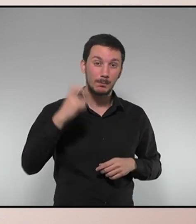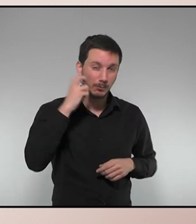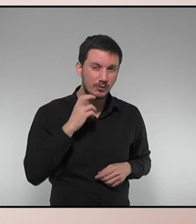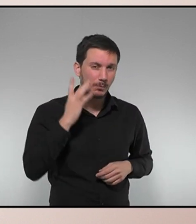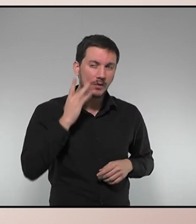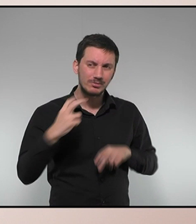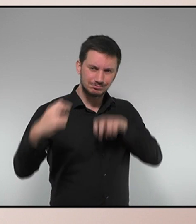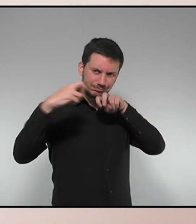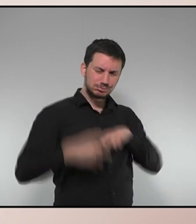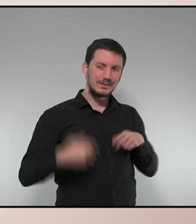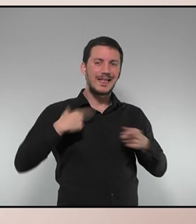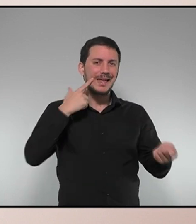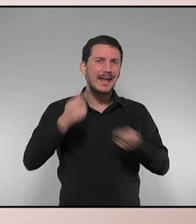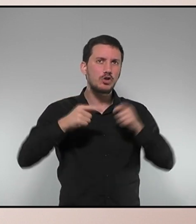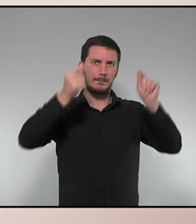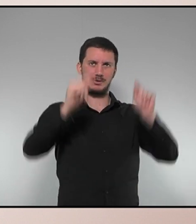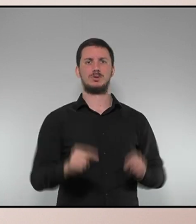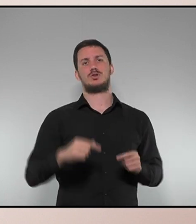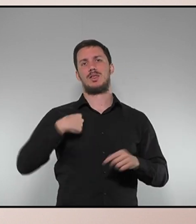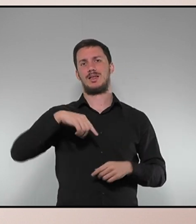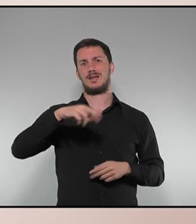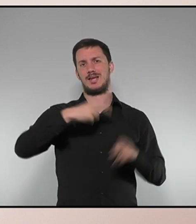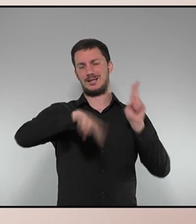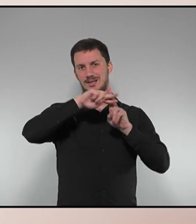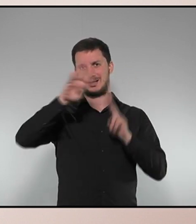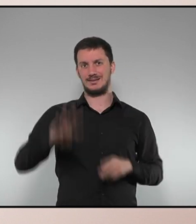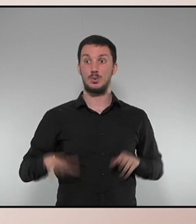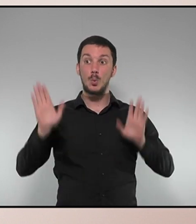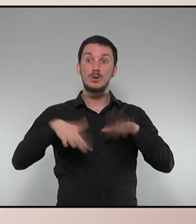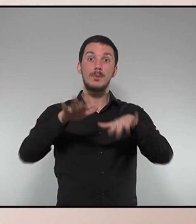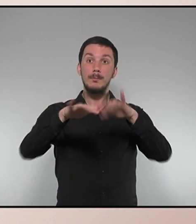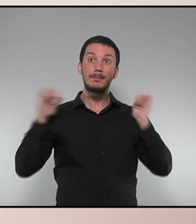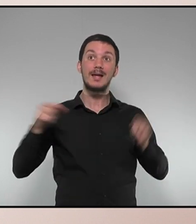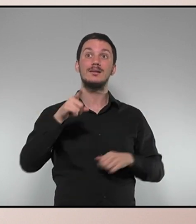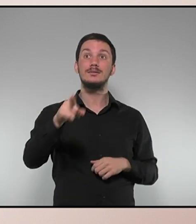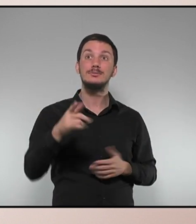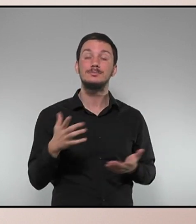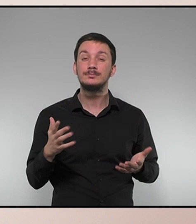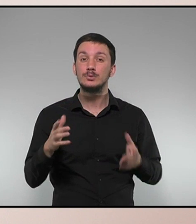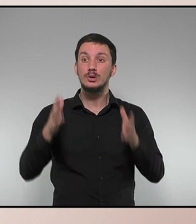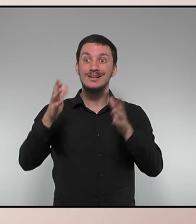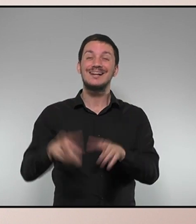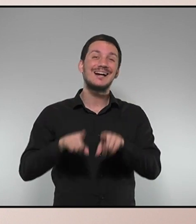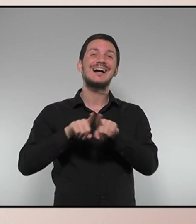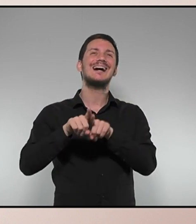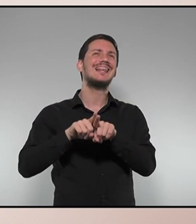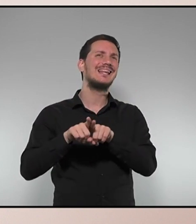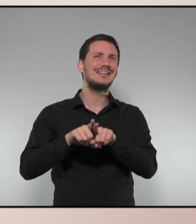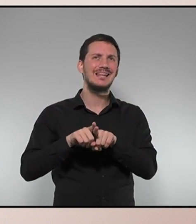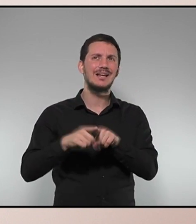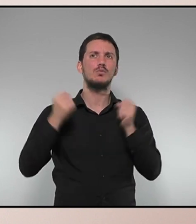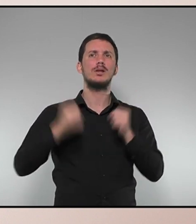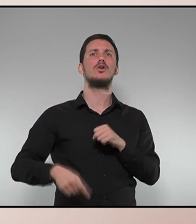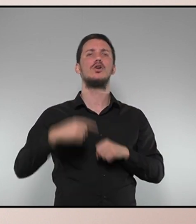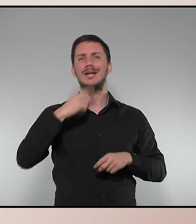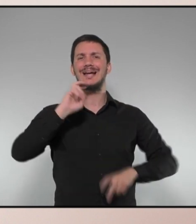de la Generalitat de Catalunya. I per cert, en el darrer ple, vostès van criticar fortament la reforma